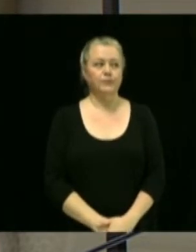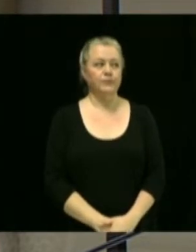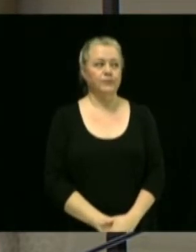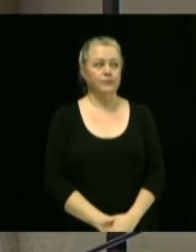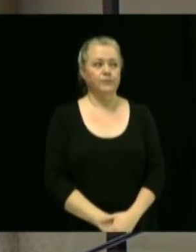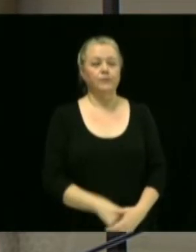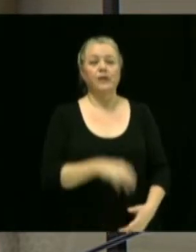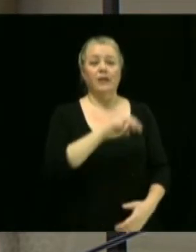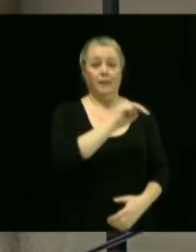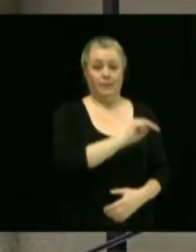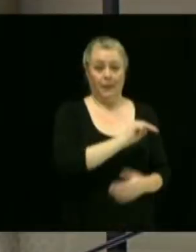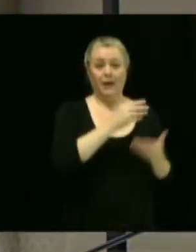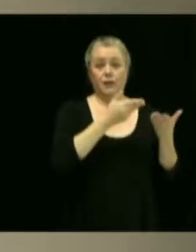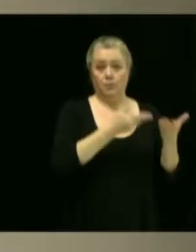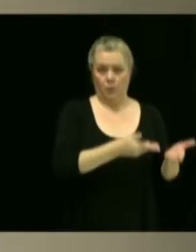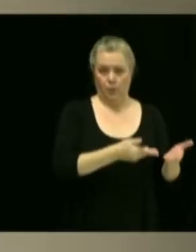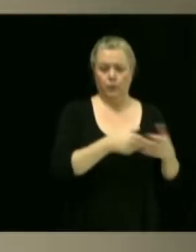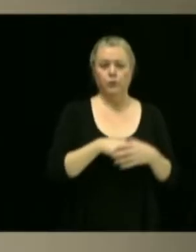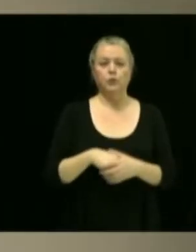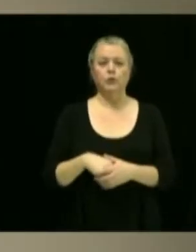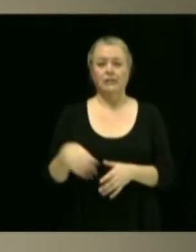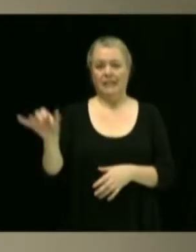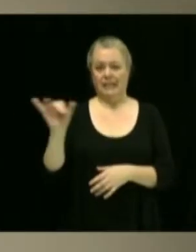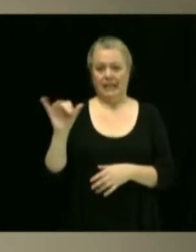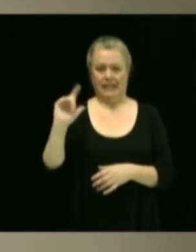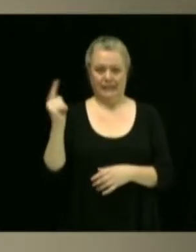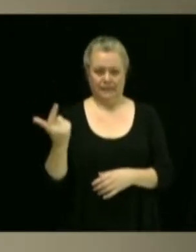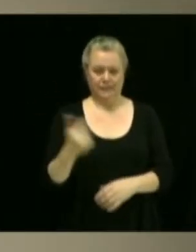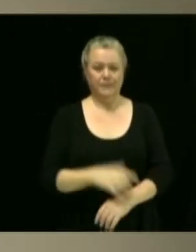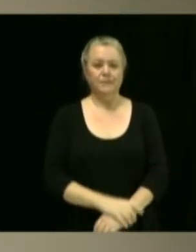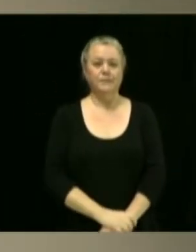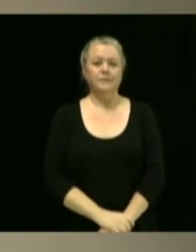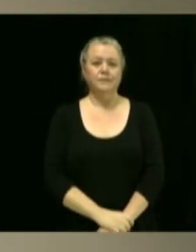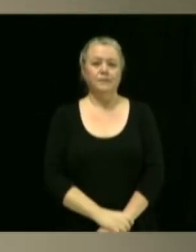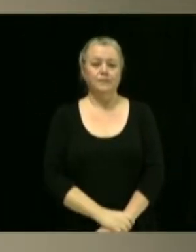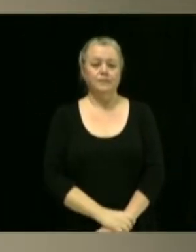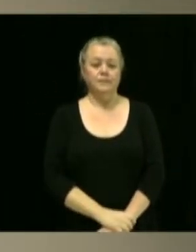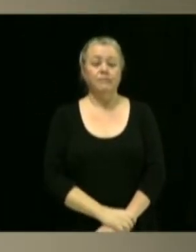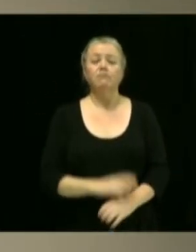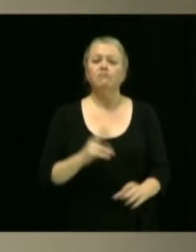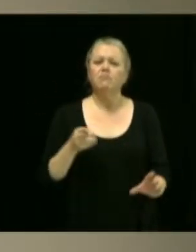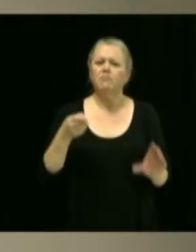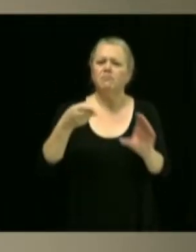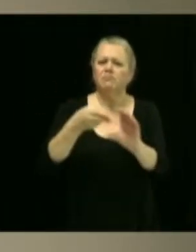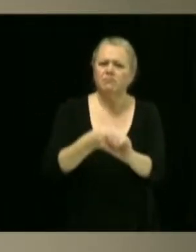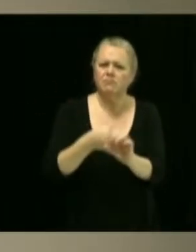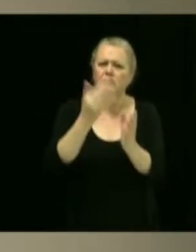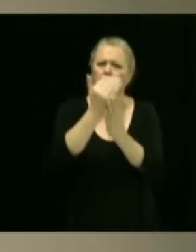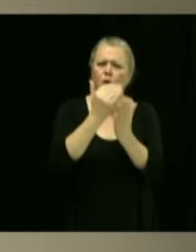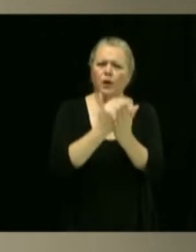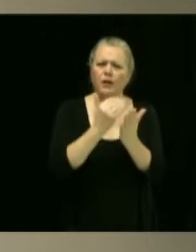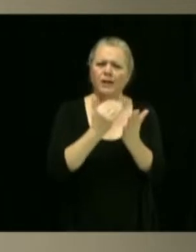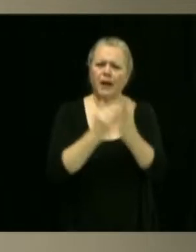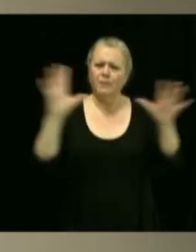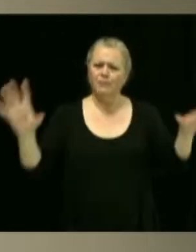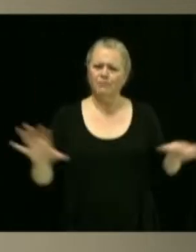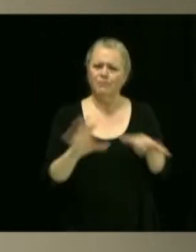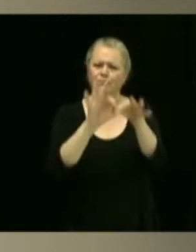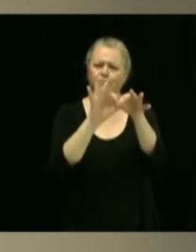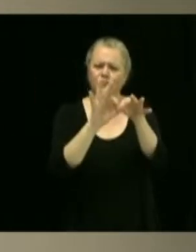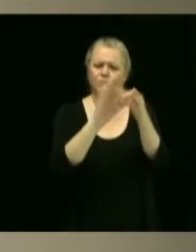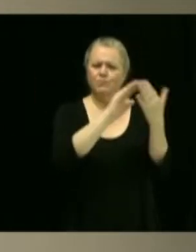Marc propose, Yannick seconde, participation au programme intermunicipalité du réseau Québec-France